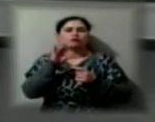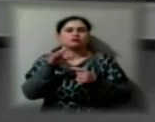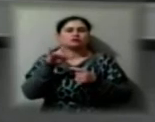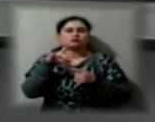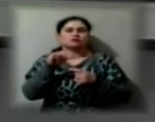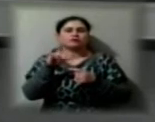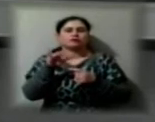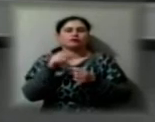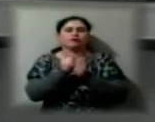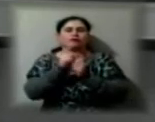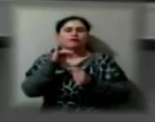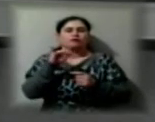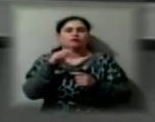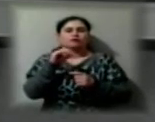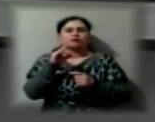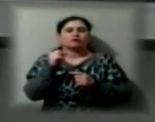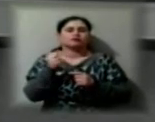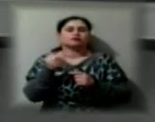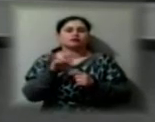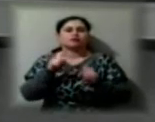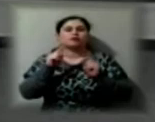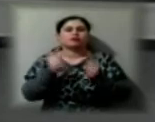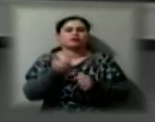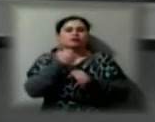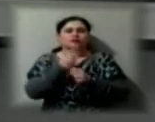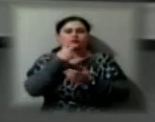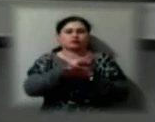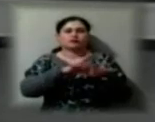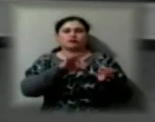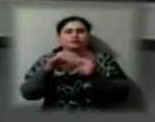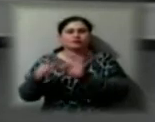Сторудопереклад Аліни Краєвської. Коротко про головні теми випуску.